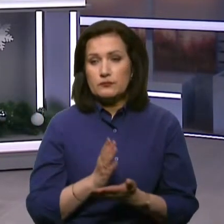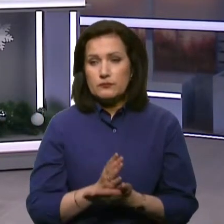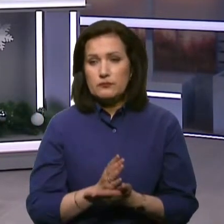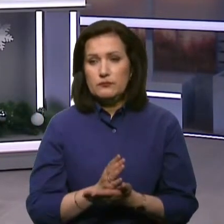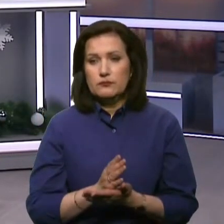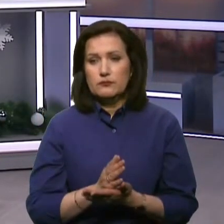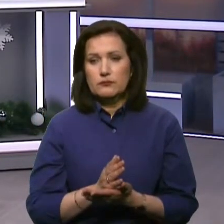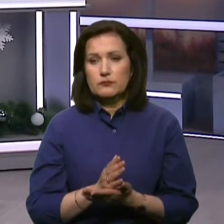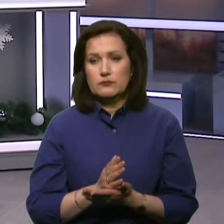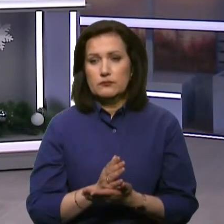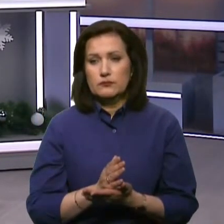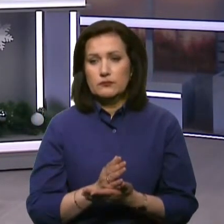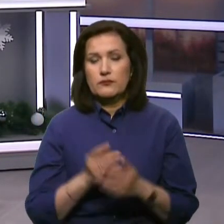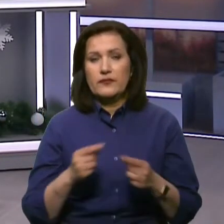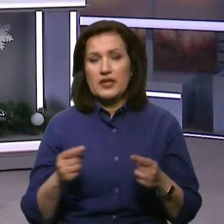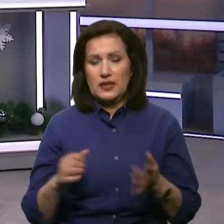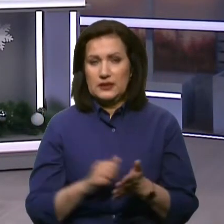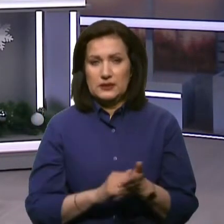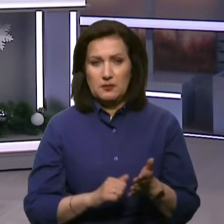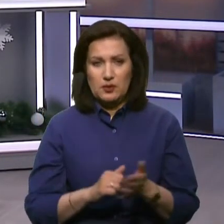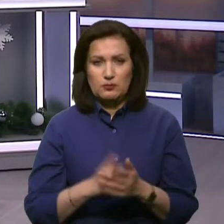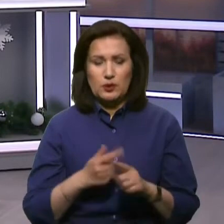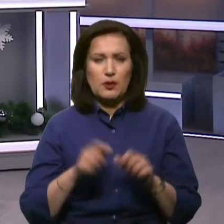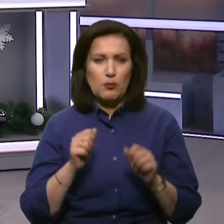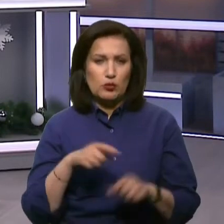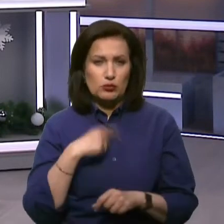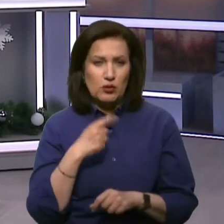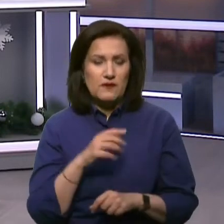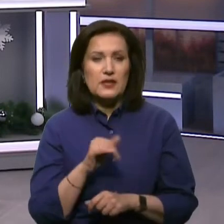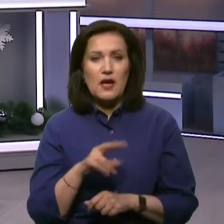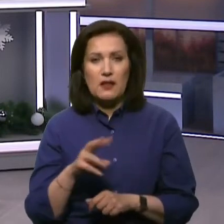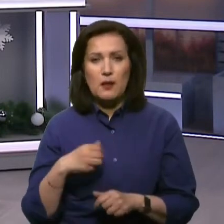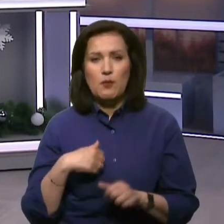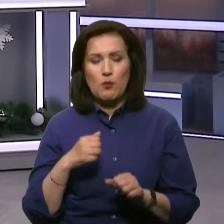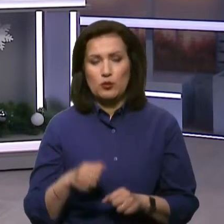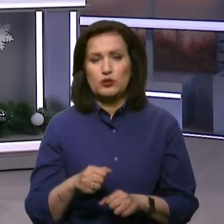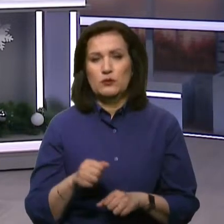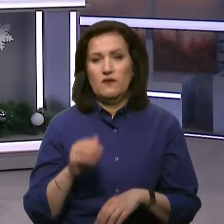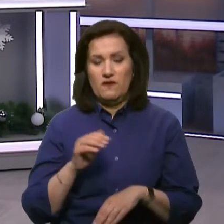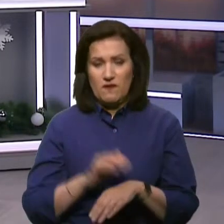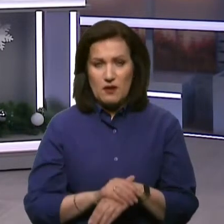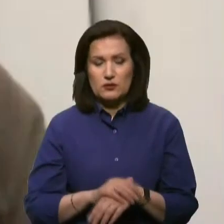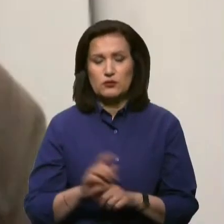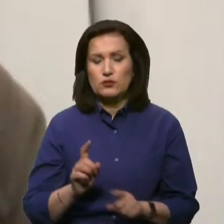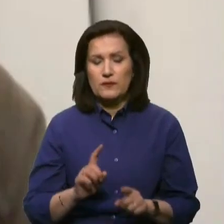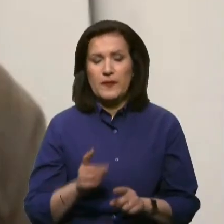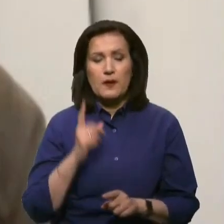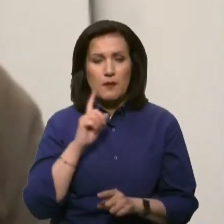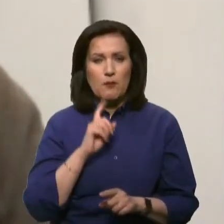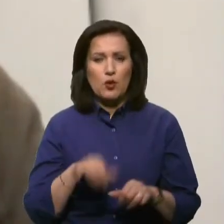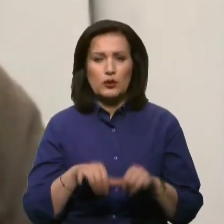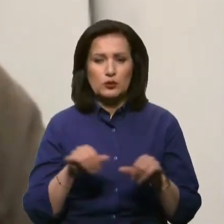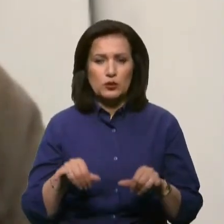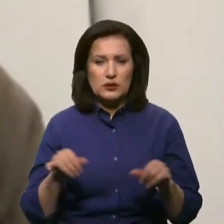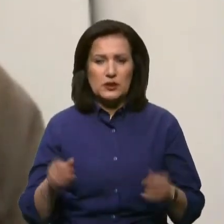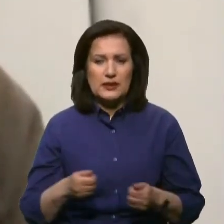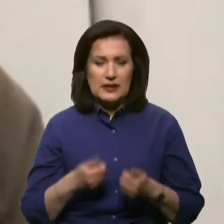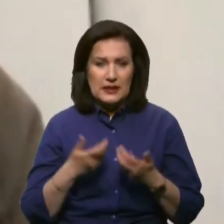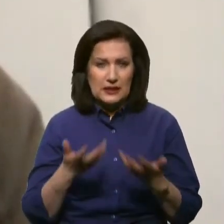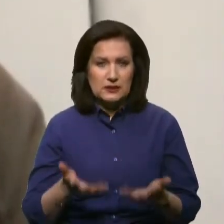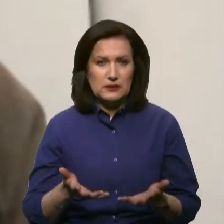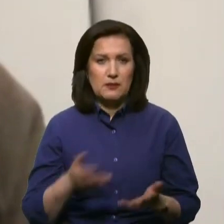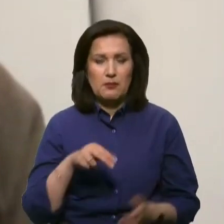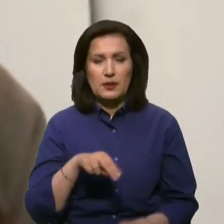різні причини, про які можна говорити. Але ми можемо констатувати той факт, що поки що кількість